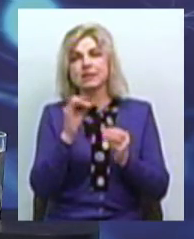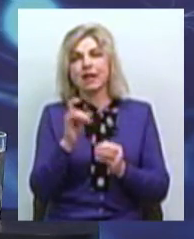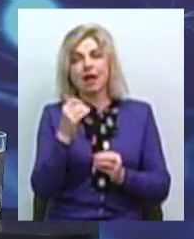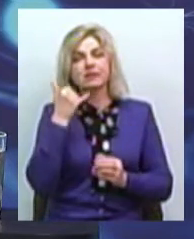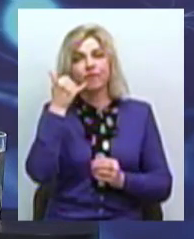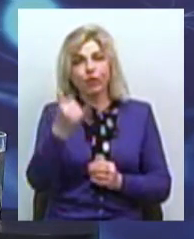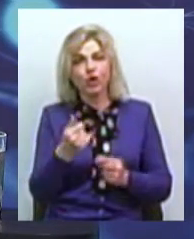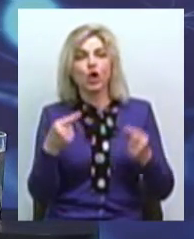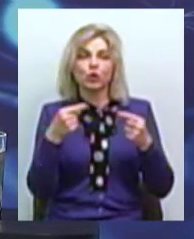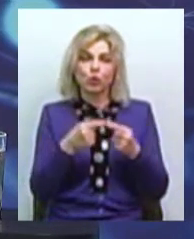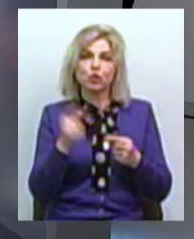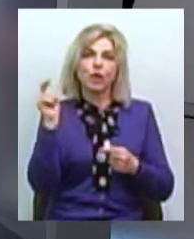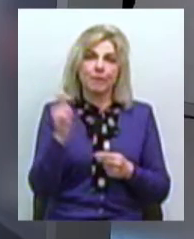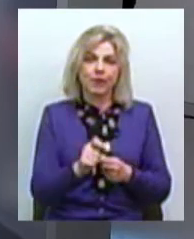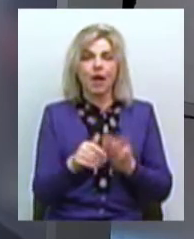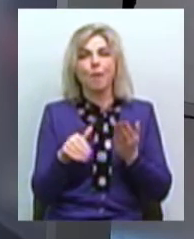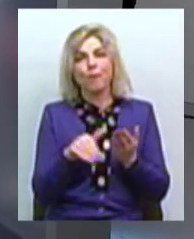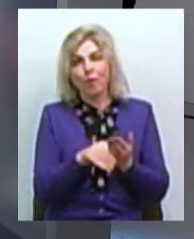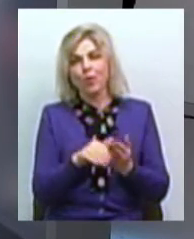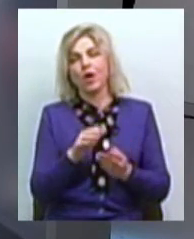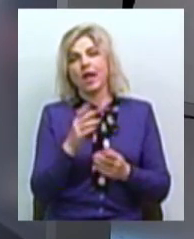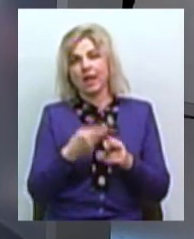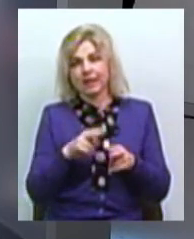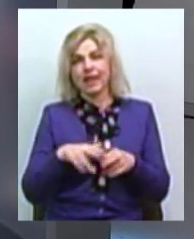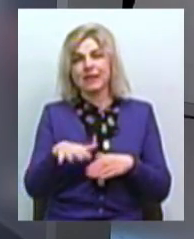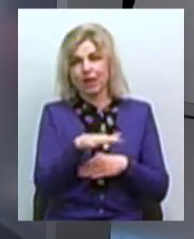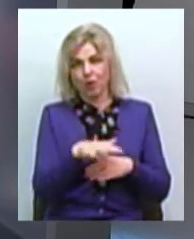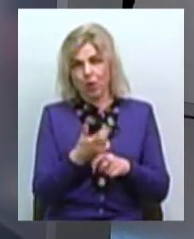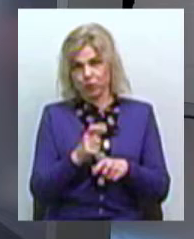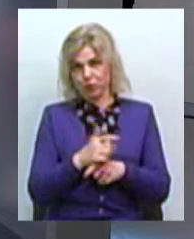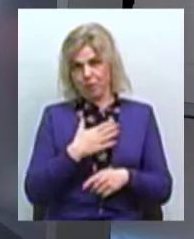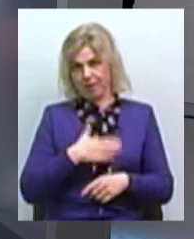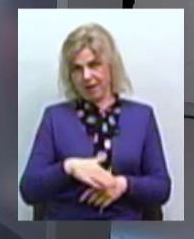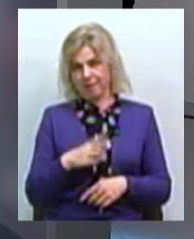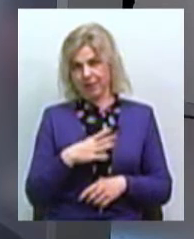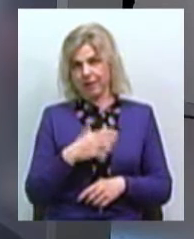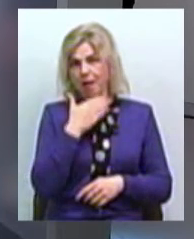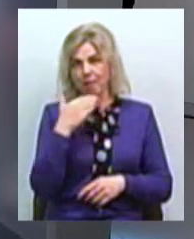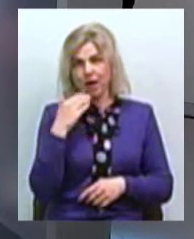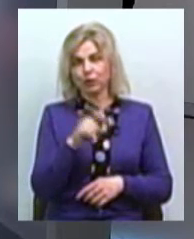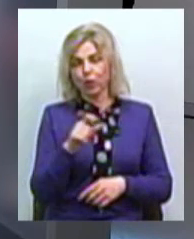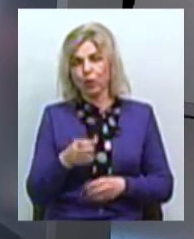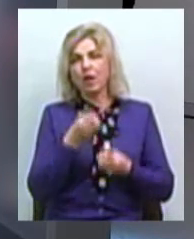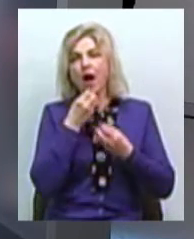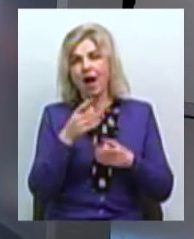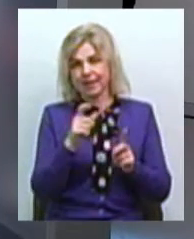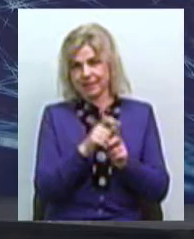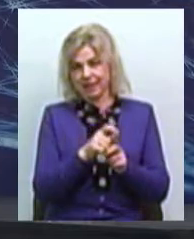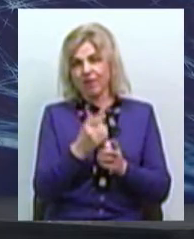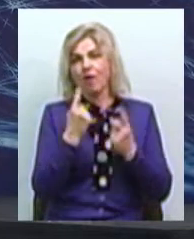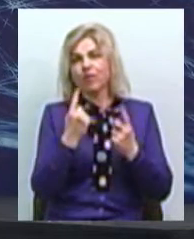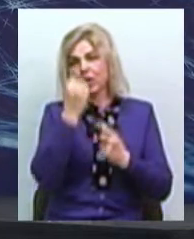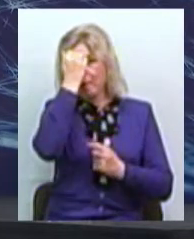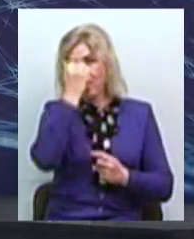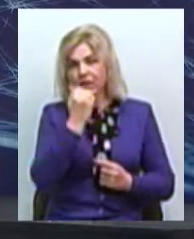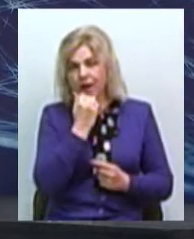перепитала, чи точно ти приїдеш, а чи допоможеш ти цій території. Це було дуже приємно. Велика кількість гарних слів, велика кількість подяк, велика